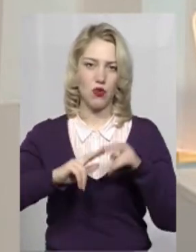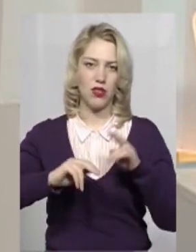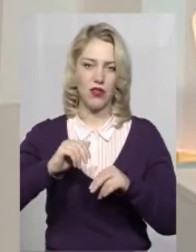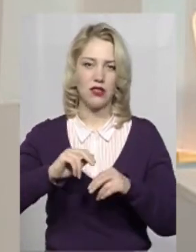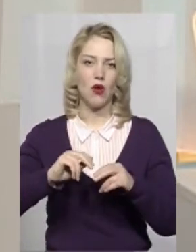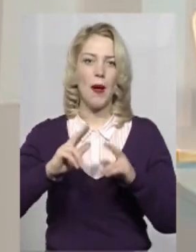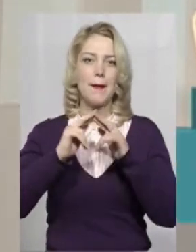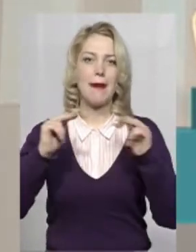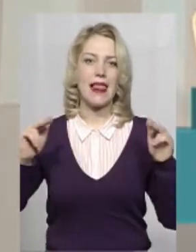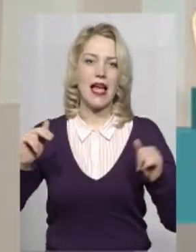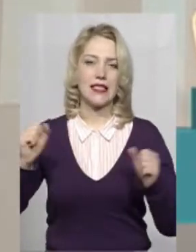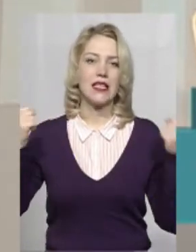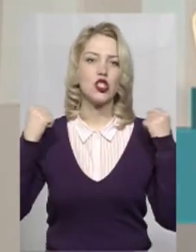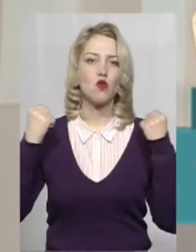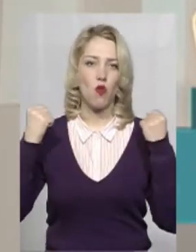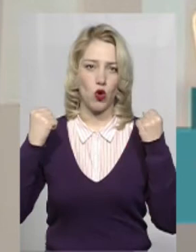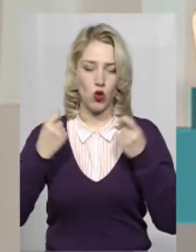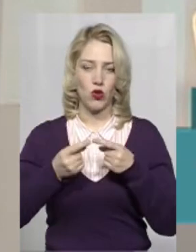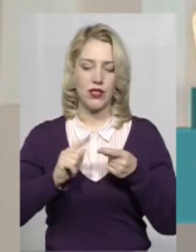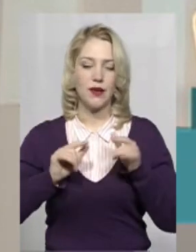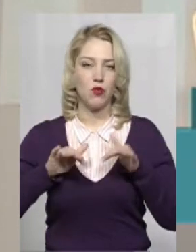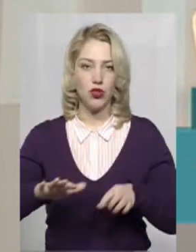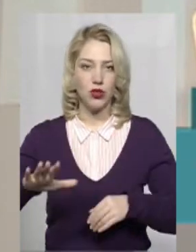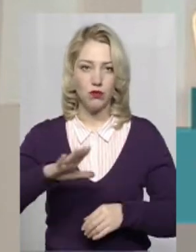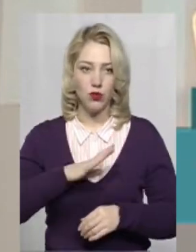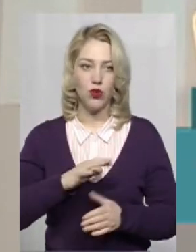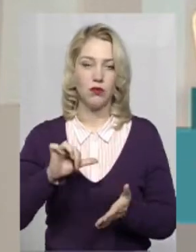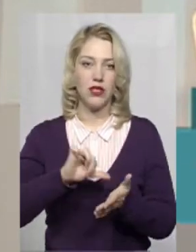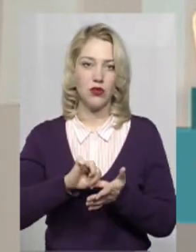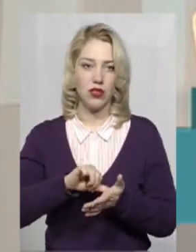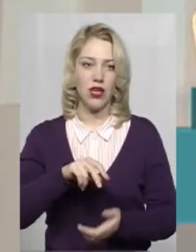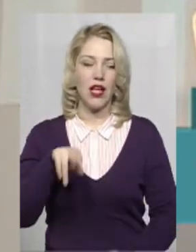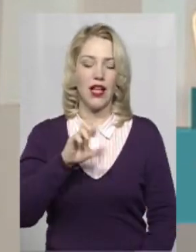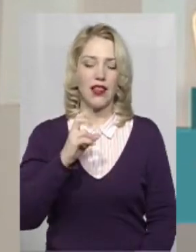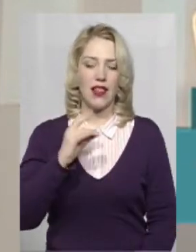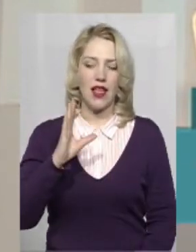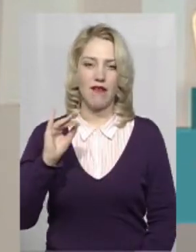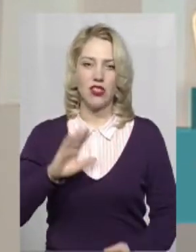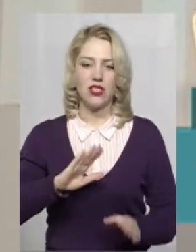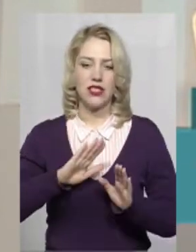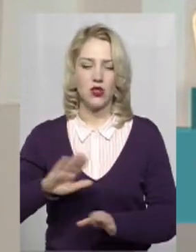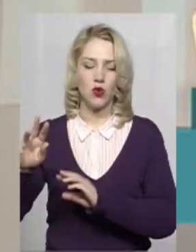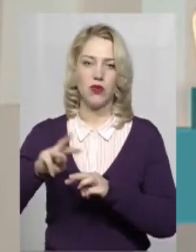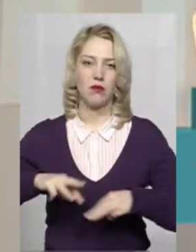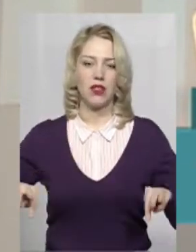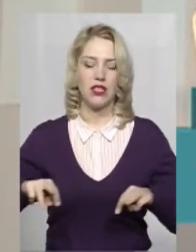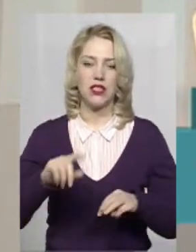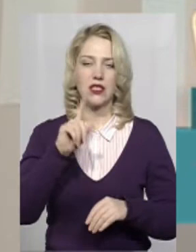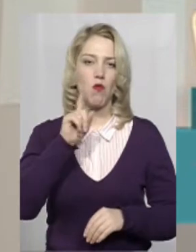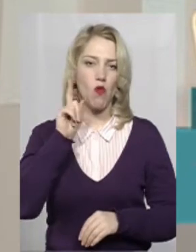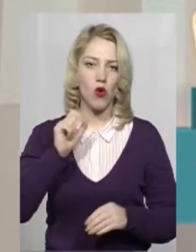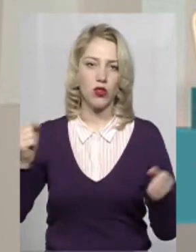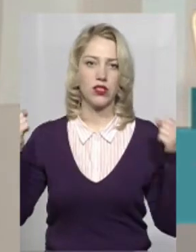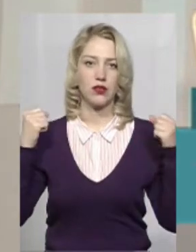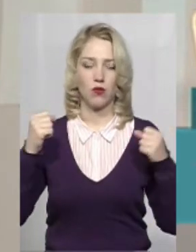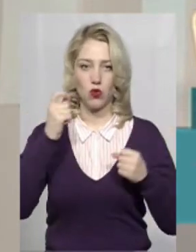спорту. На цій події були присутні Микола Даневич, заступник міністра молоді та спорту